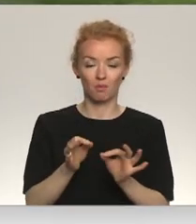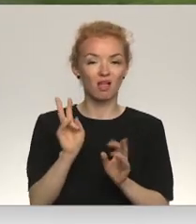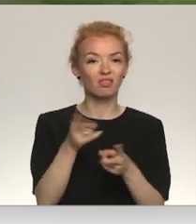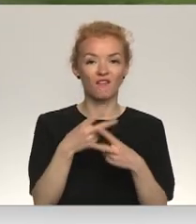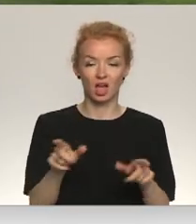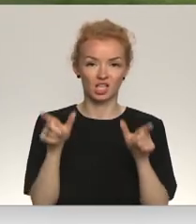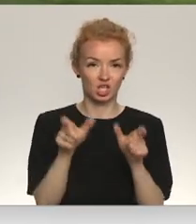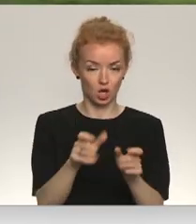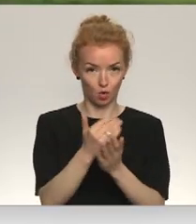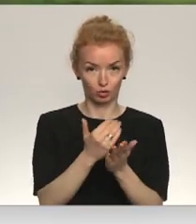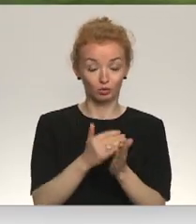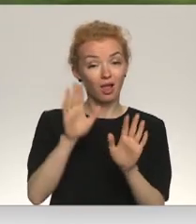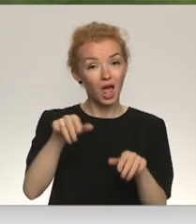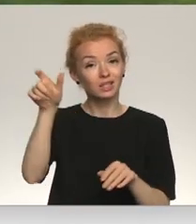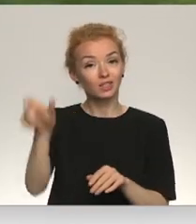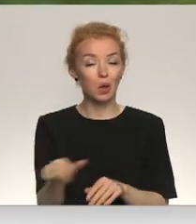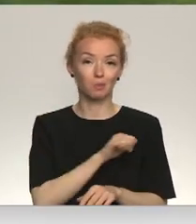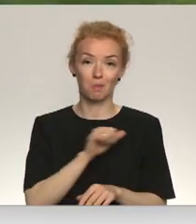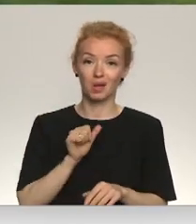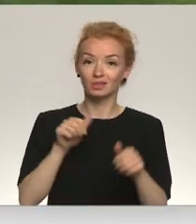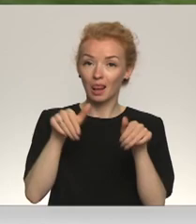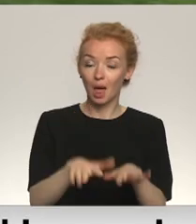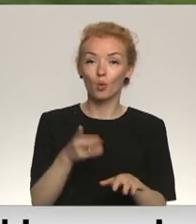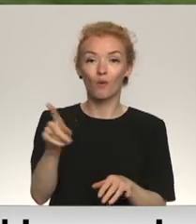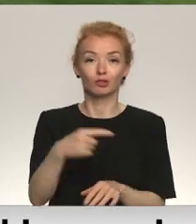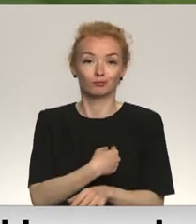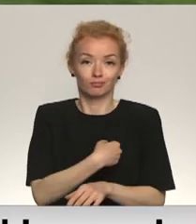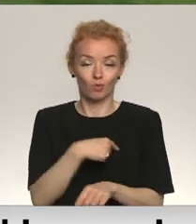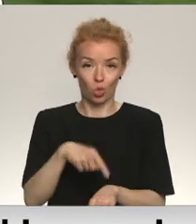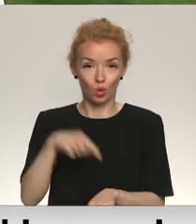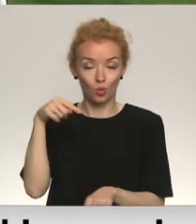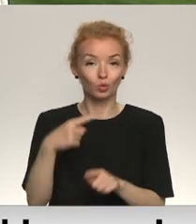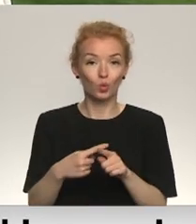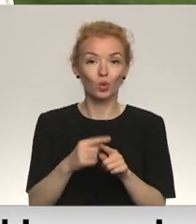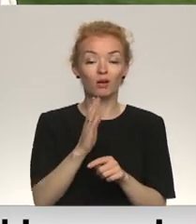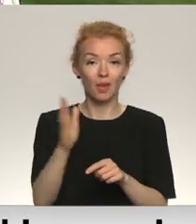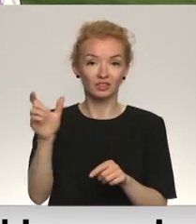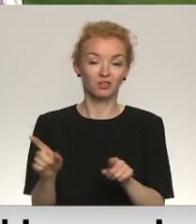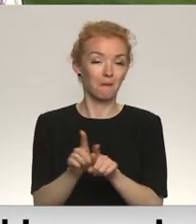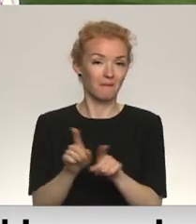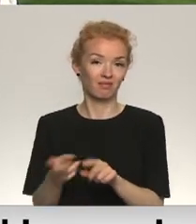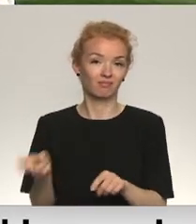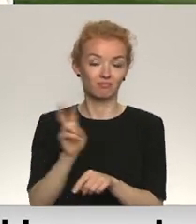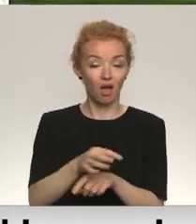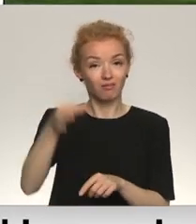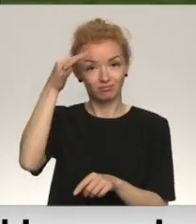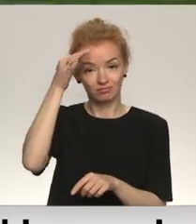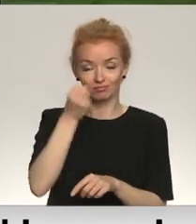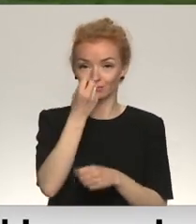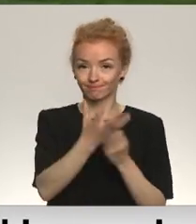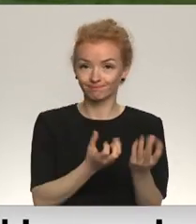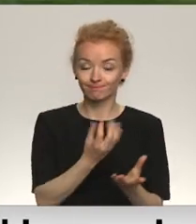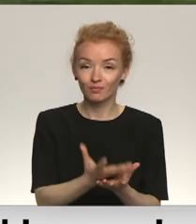ierobežojumus, lai cilvēks pats izlēma to, ko viņš jūt dvēselē, un vienalga cilvēks nāks, atcerēsies un liks ziedus.